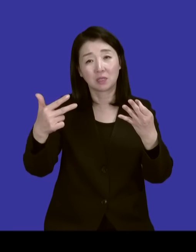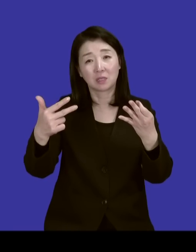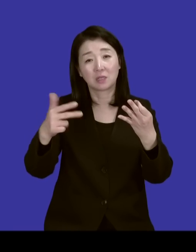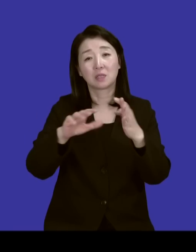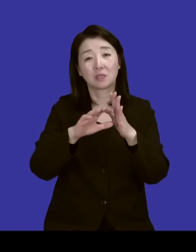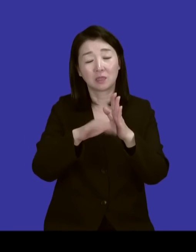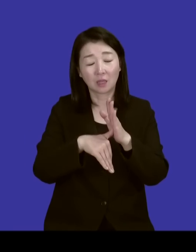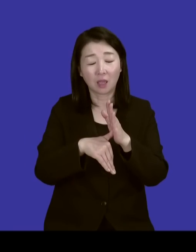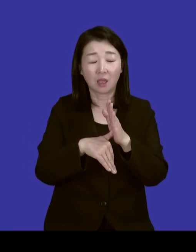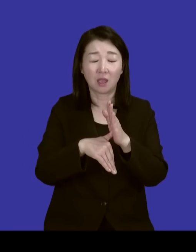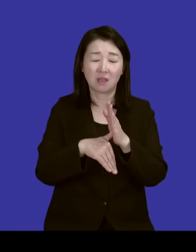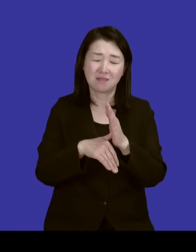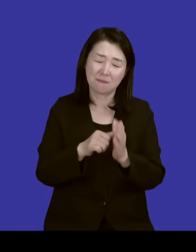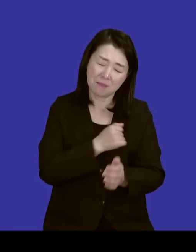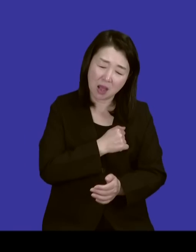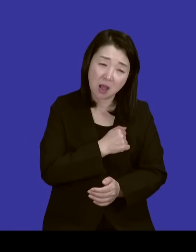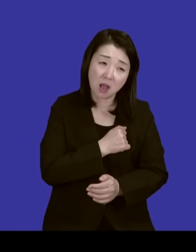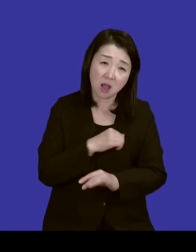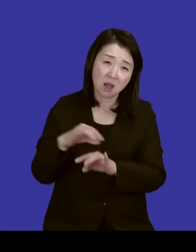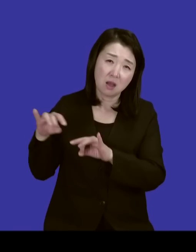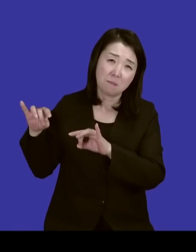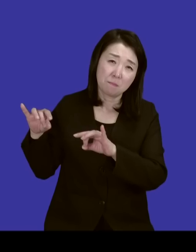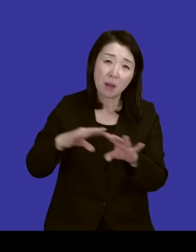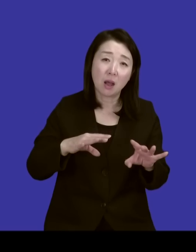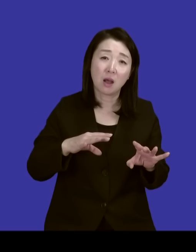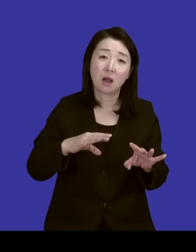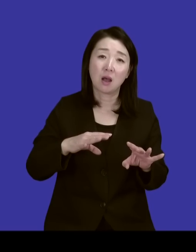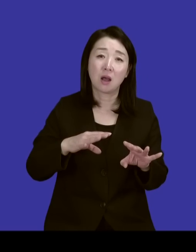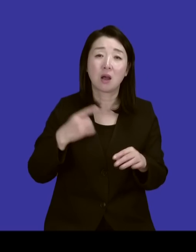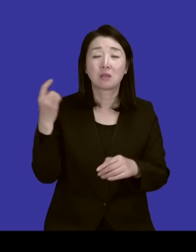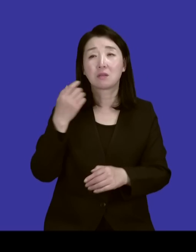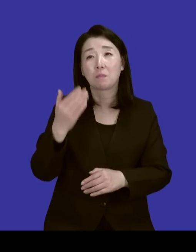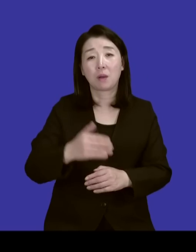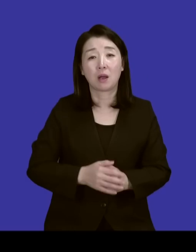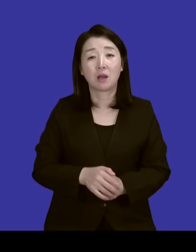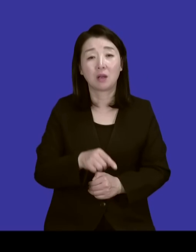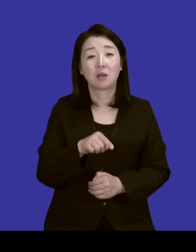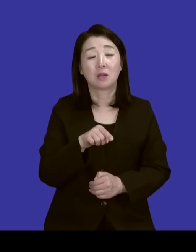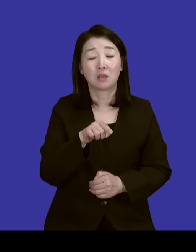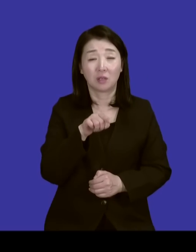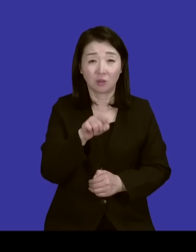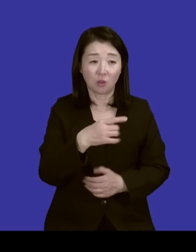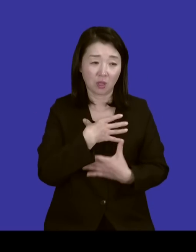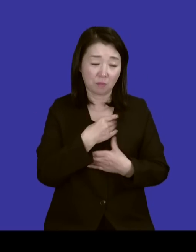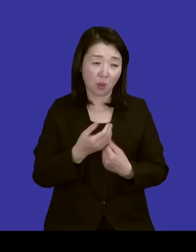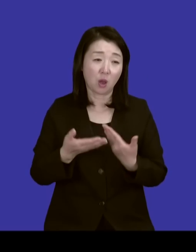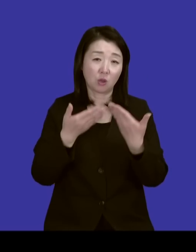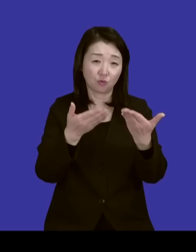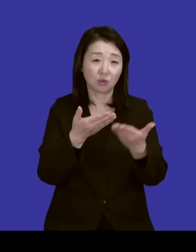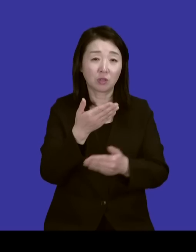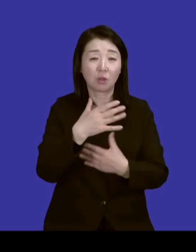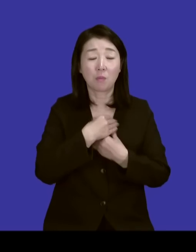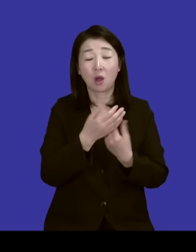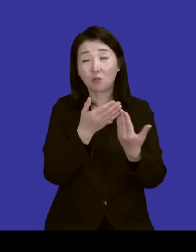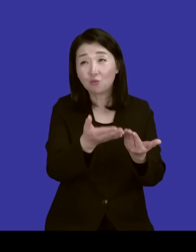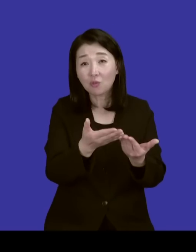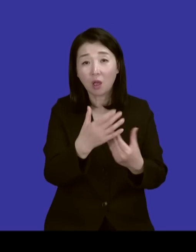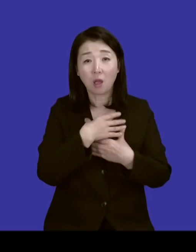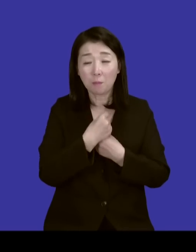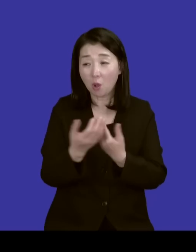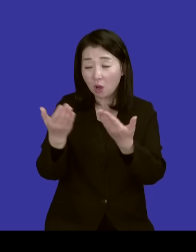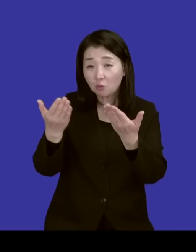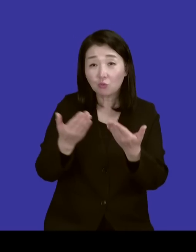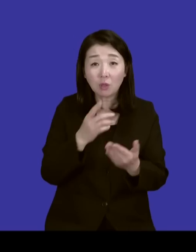그런 말씀이 제 가슴에 귀에 들린 거죠. 너에게 평안을 끼치더니 그건 너에게 평안을 줘요. 그 평안을